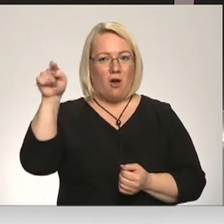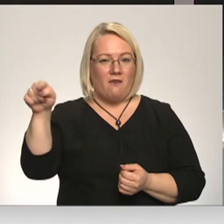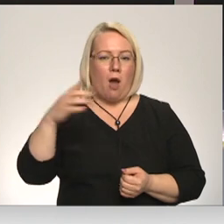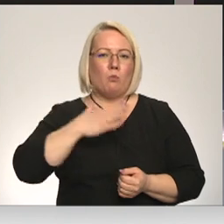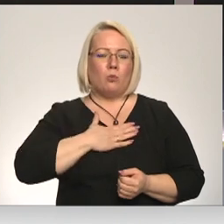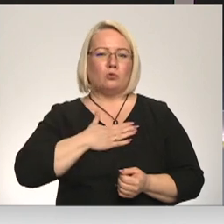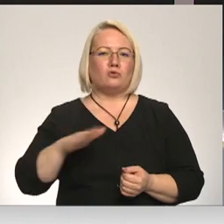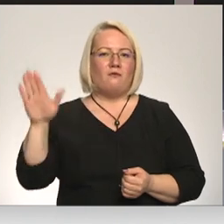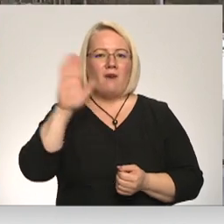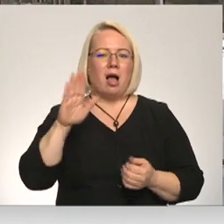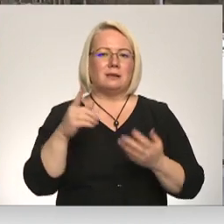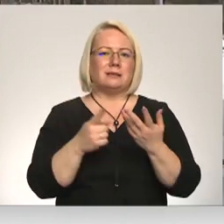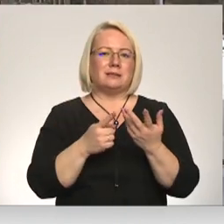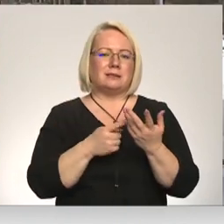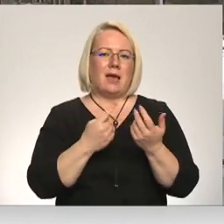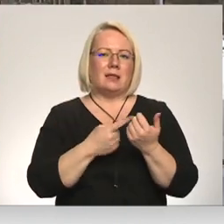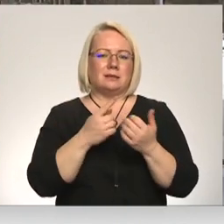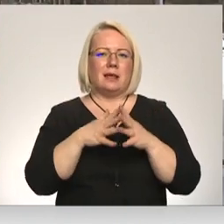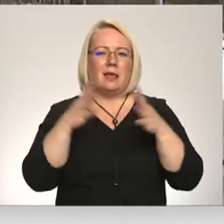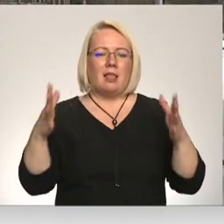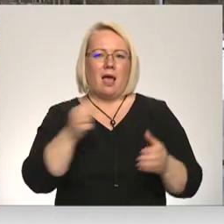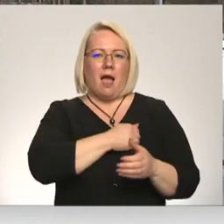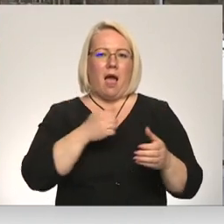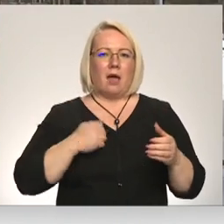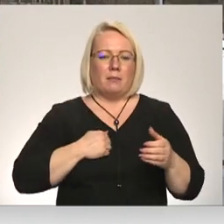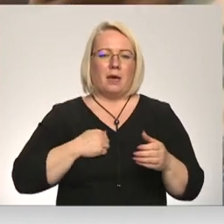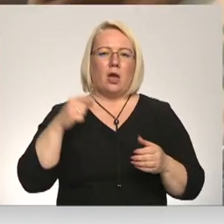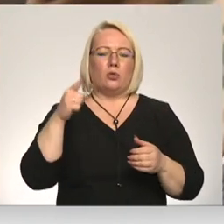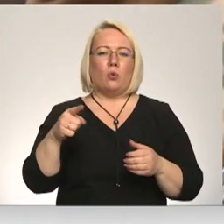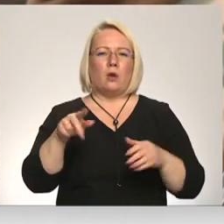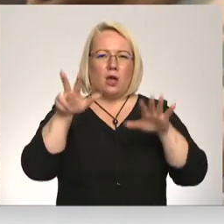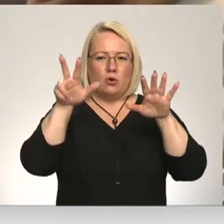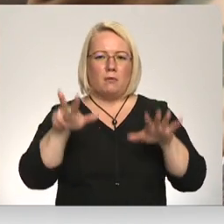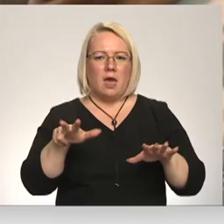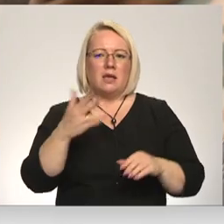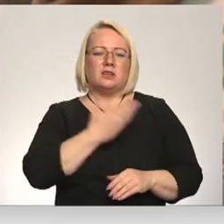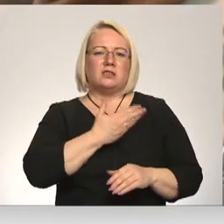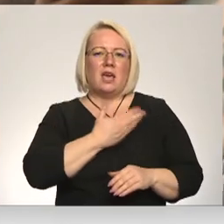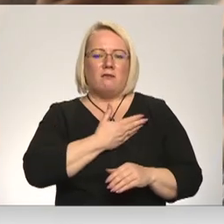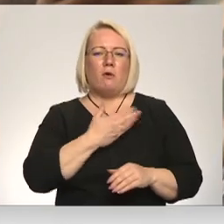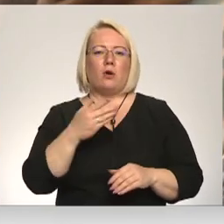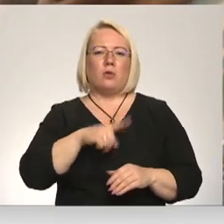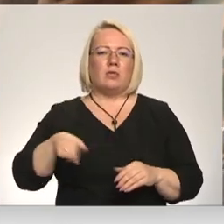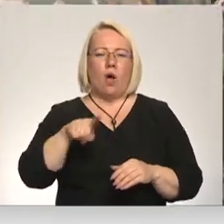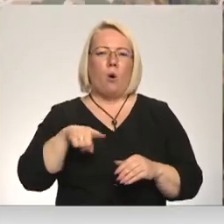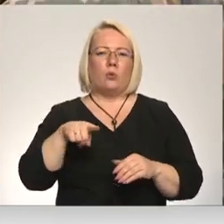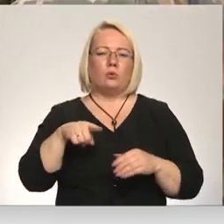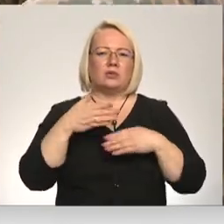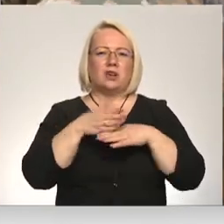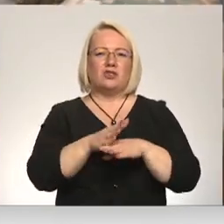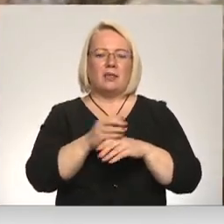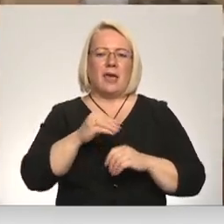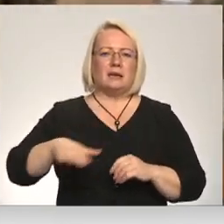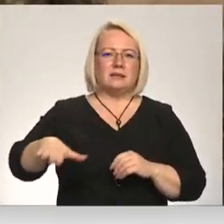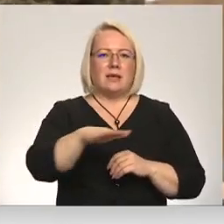lielākā misija. Vairāk nekā 130 Latvijas karavīri 8 mēnešus uzturējās etnisku konfliktu sašķeltajā Balkānu zemē,